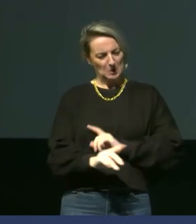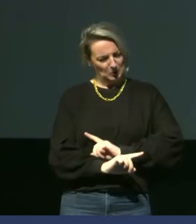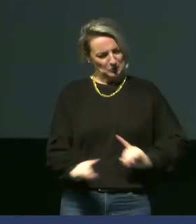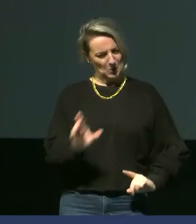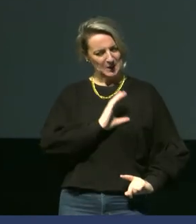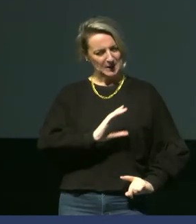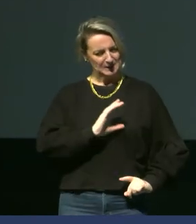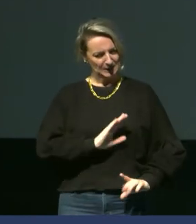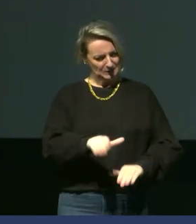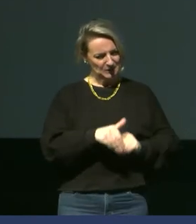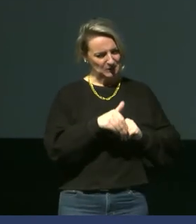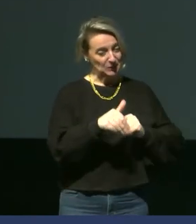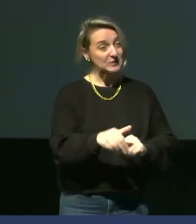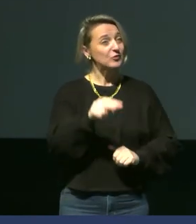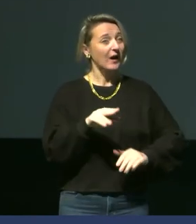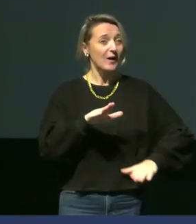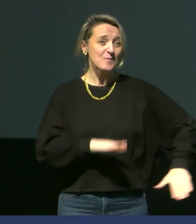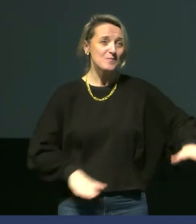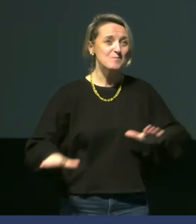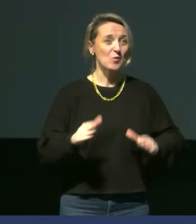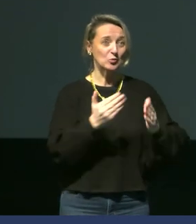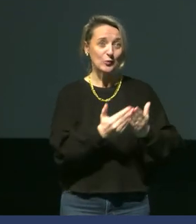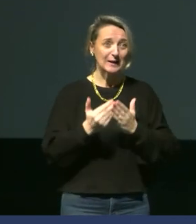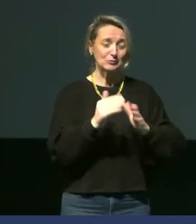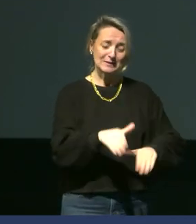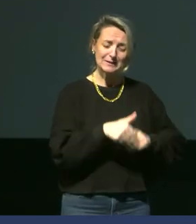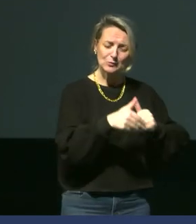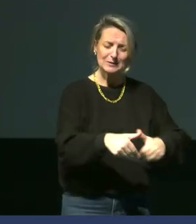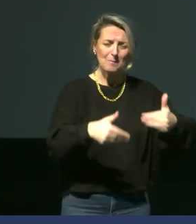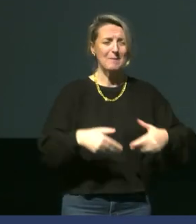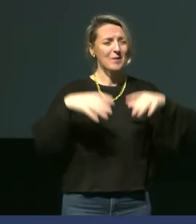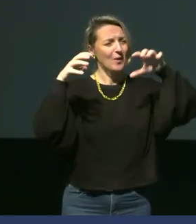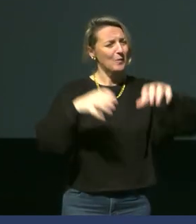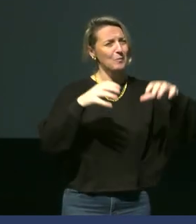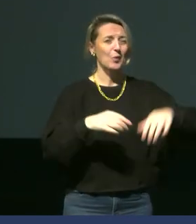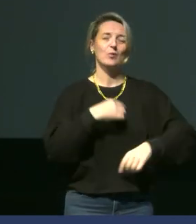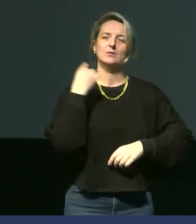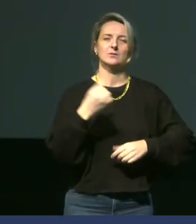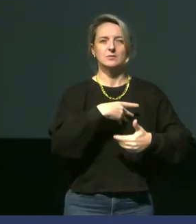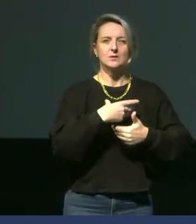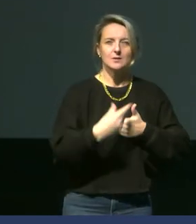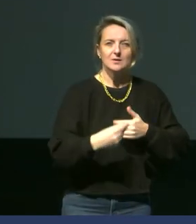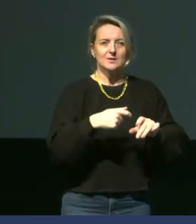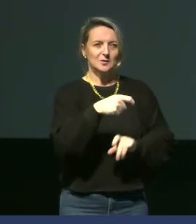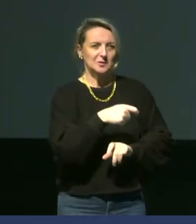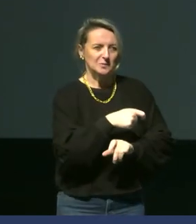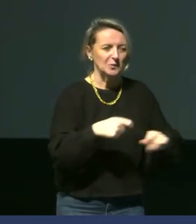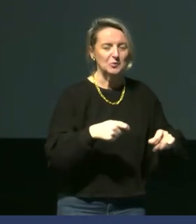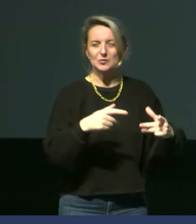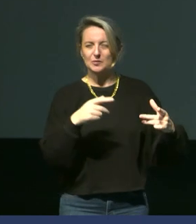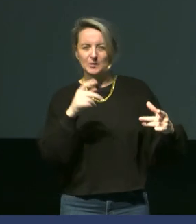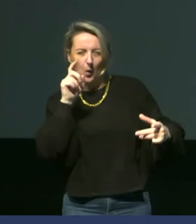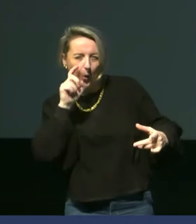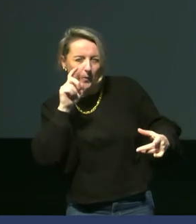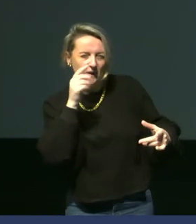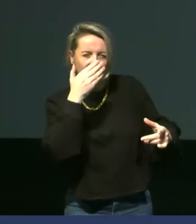'arrêtent pas leur activité au moment de la pluie. Donc, quelles que soient les conditions, on est dehors, on est en train de mesurer les oiseaux, d'observer leur